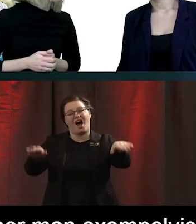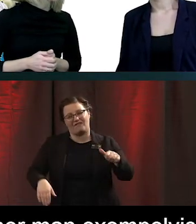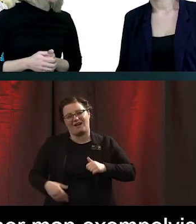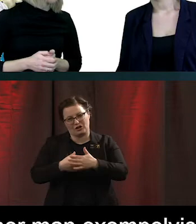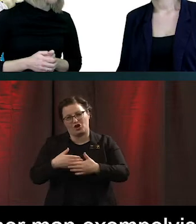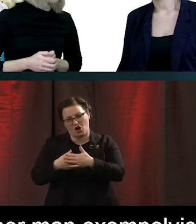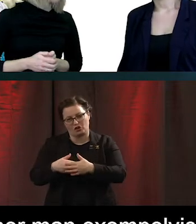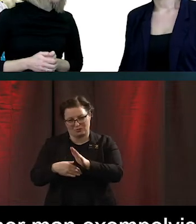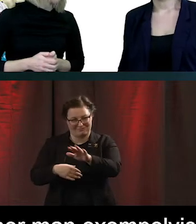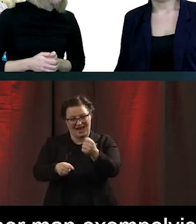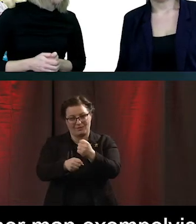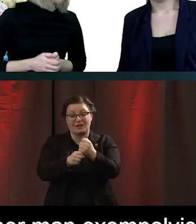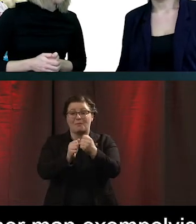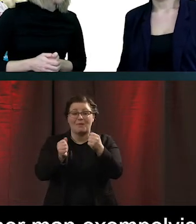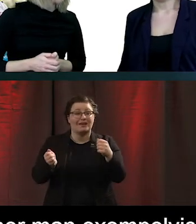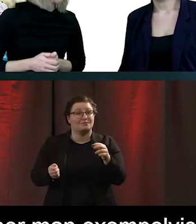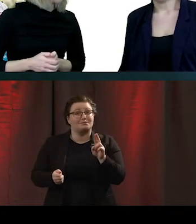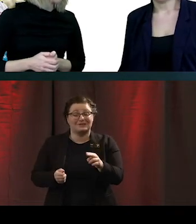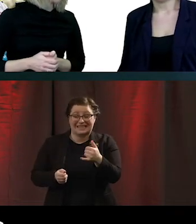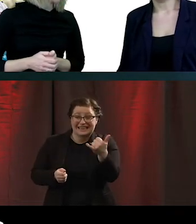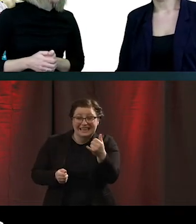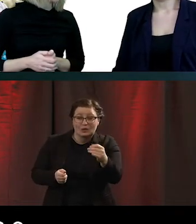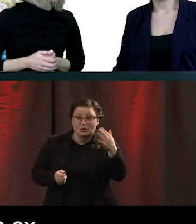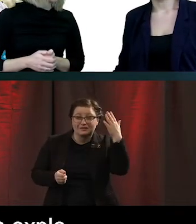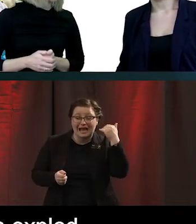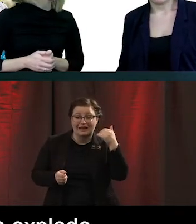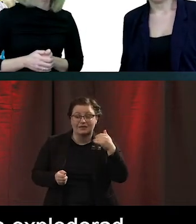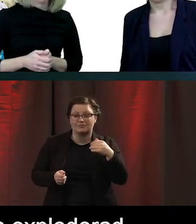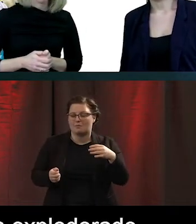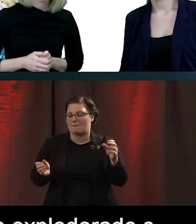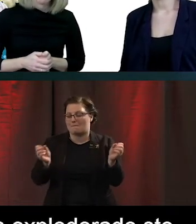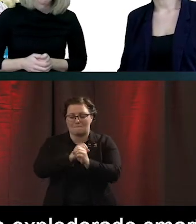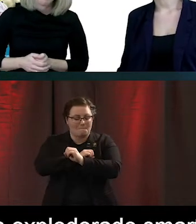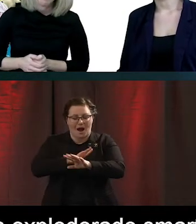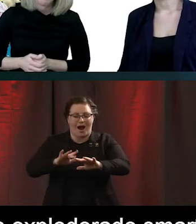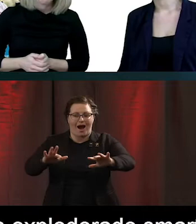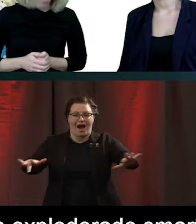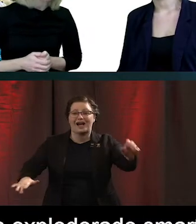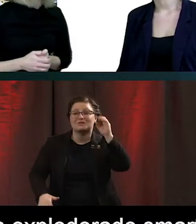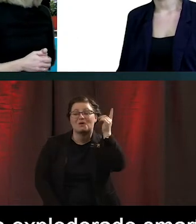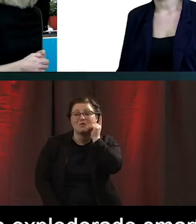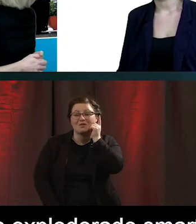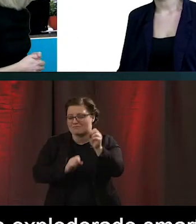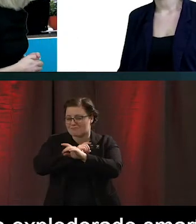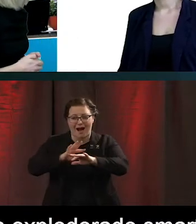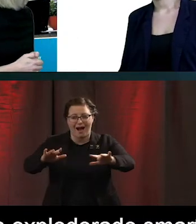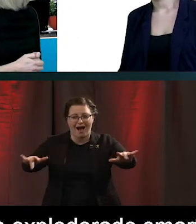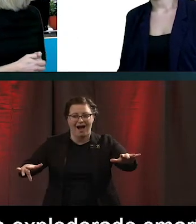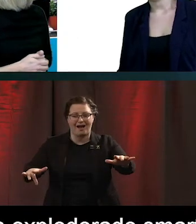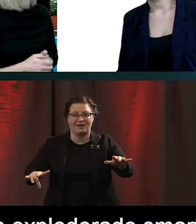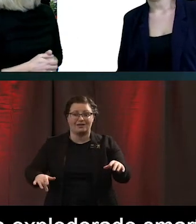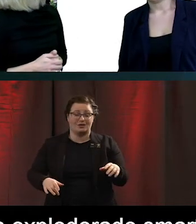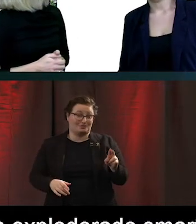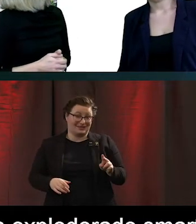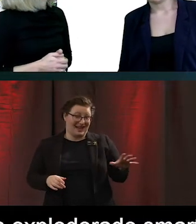bara tio år sedan så exploderade smarttelefonerna och används överallt. Och det är inte alla som har haft möjlighet att